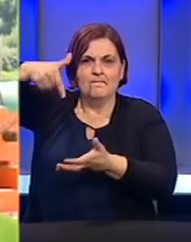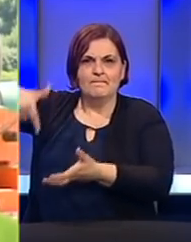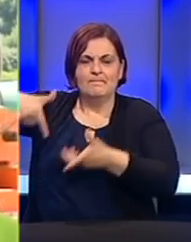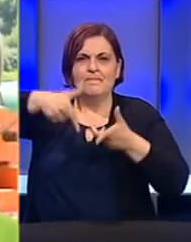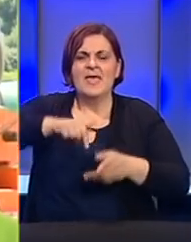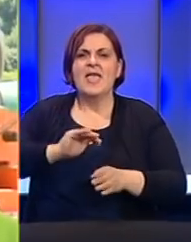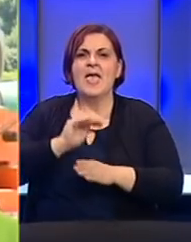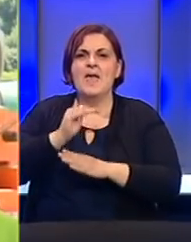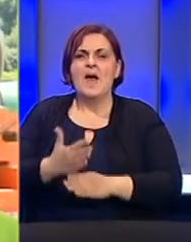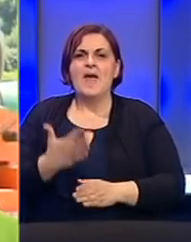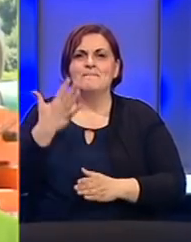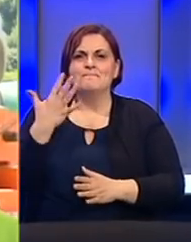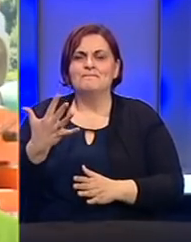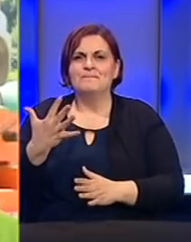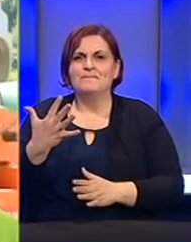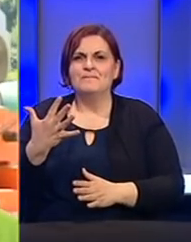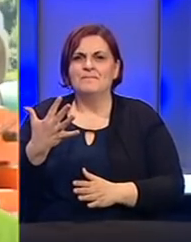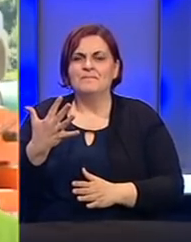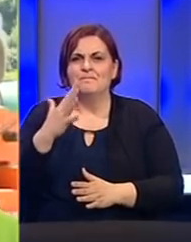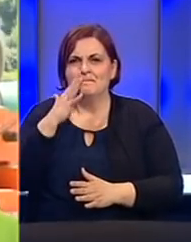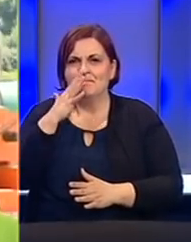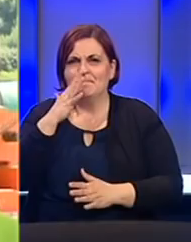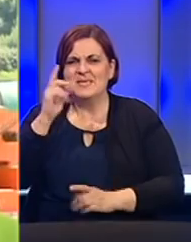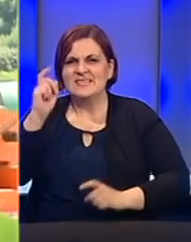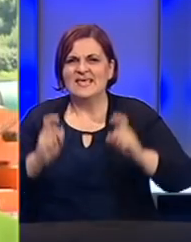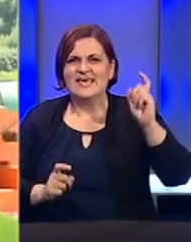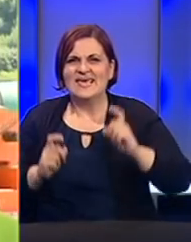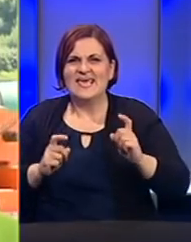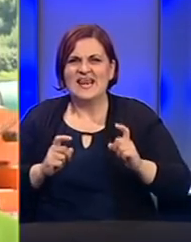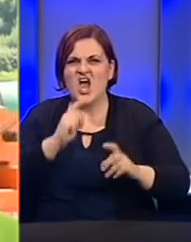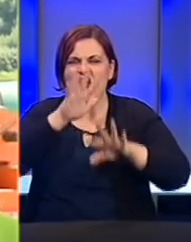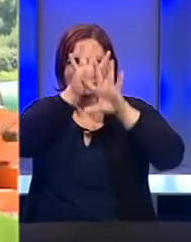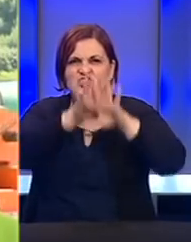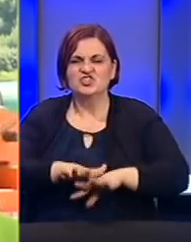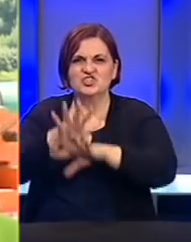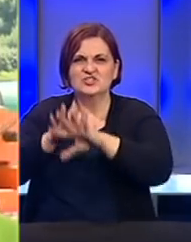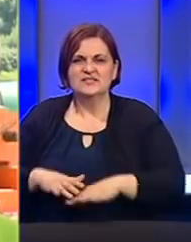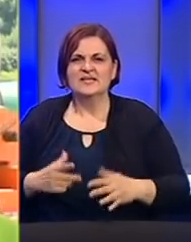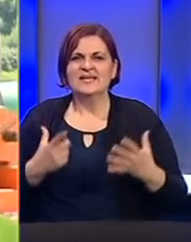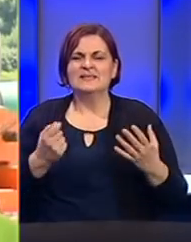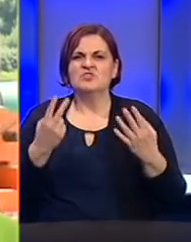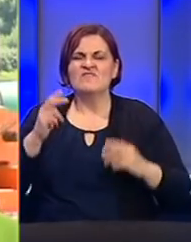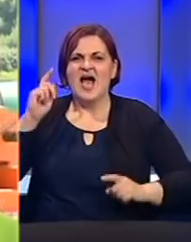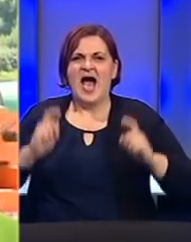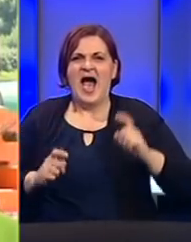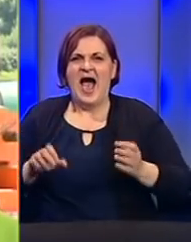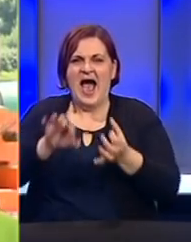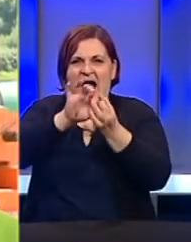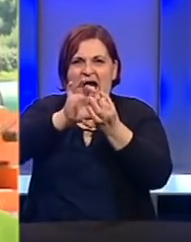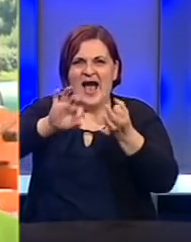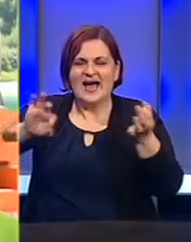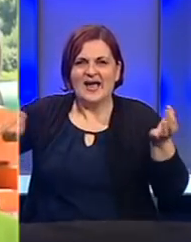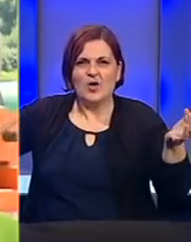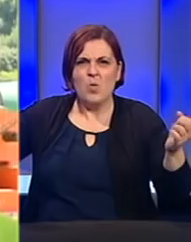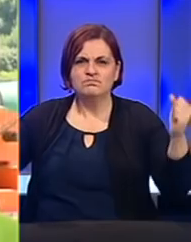preko 5 miliona kilograma armature 720 tona kablova za predna